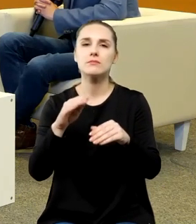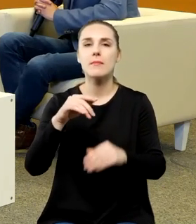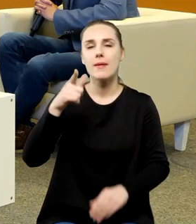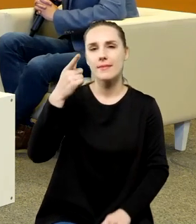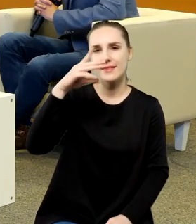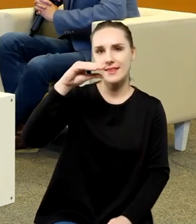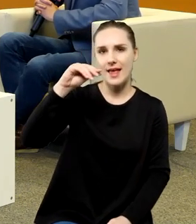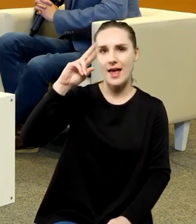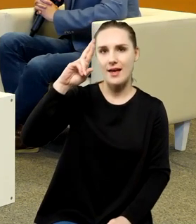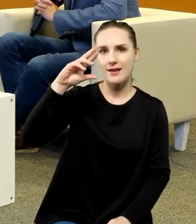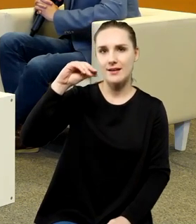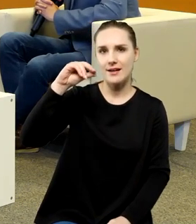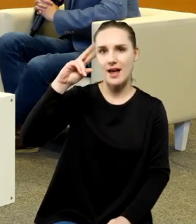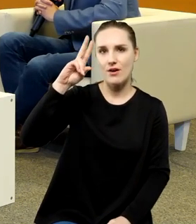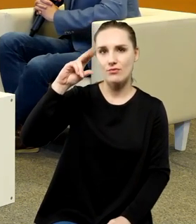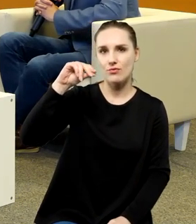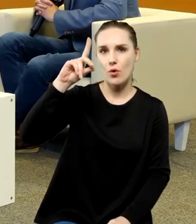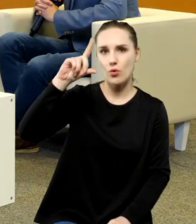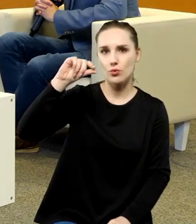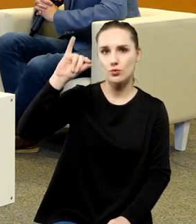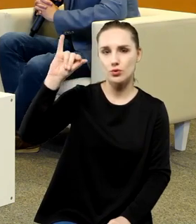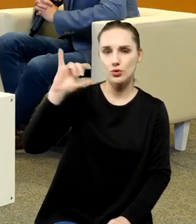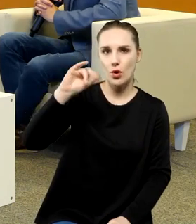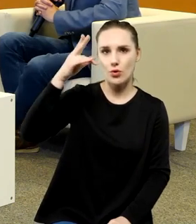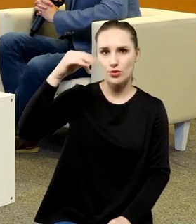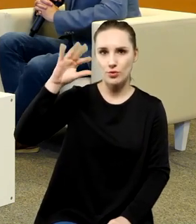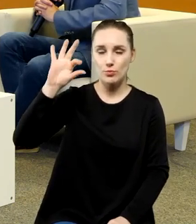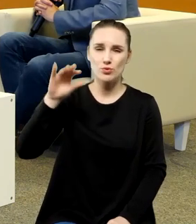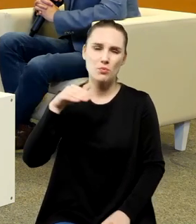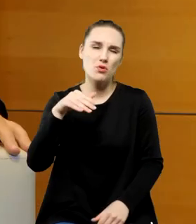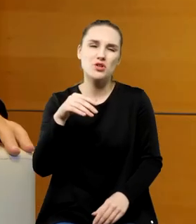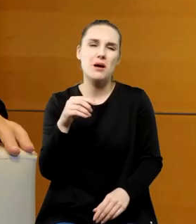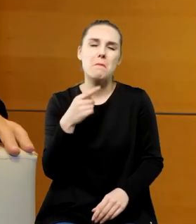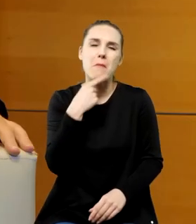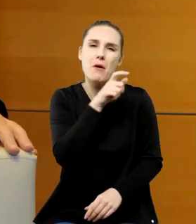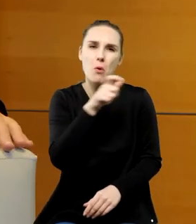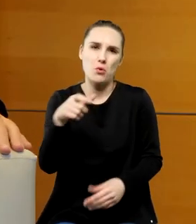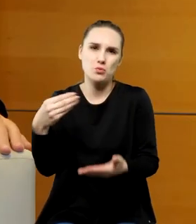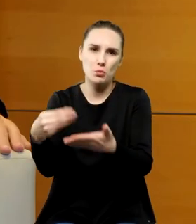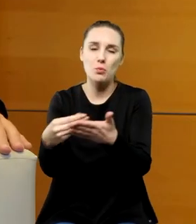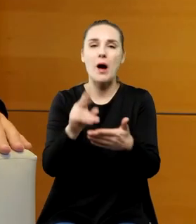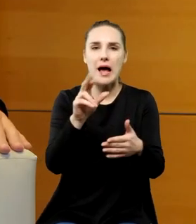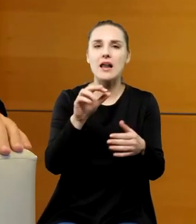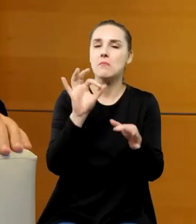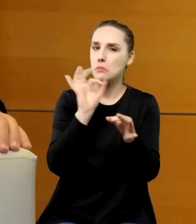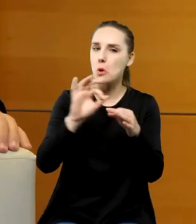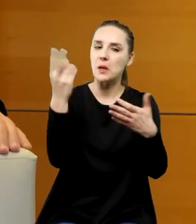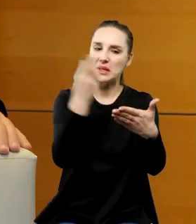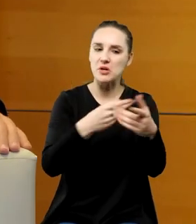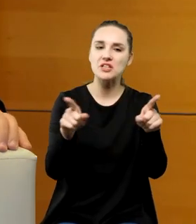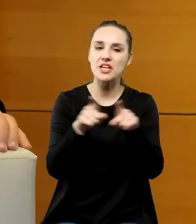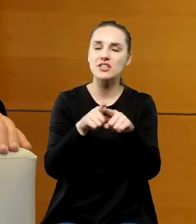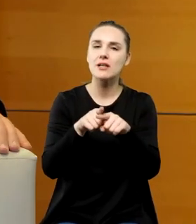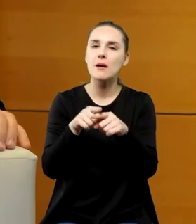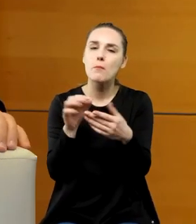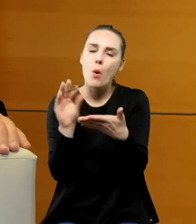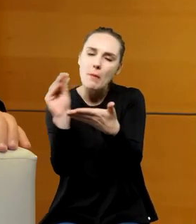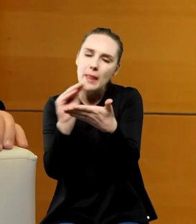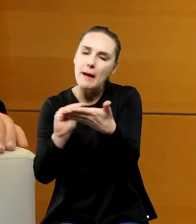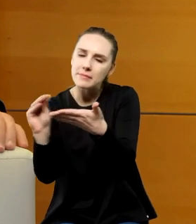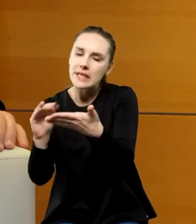pewnością ich może nieliczni nabywcy ale jednak bardzo uważnie widać że przeczytali robiąc notatki na marginesie które